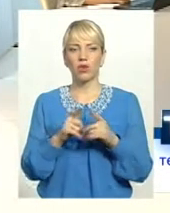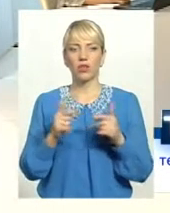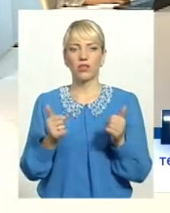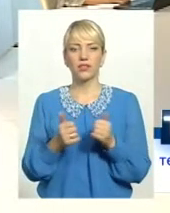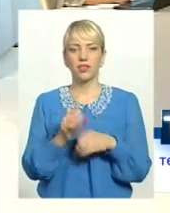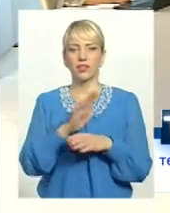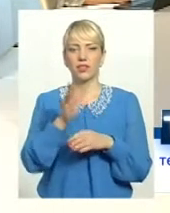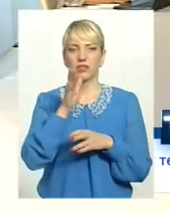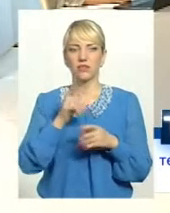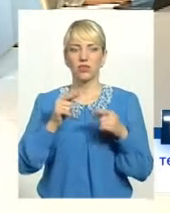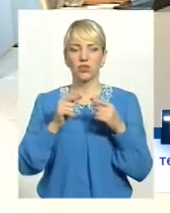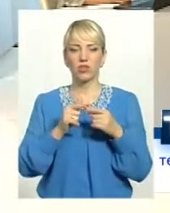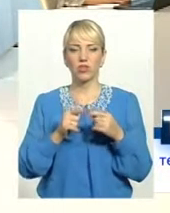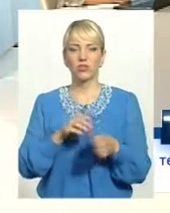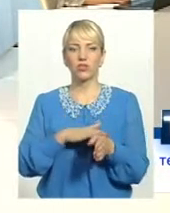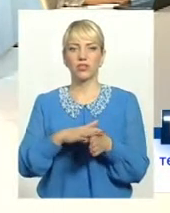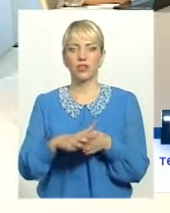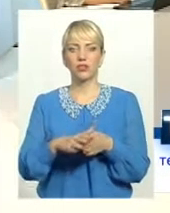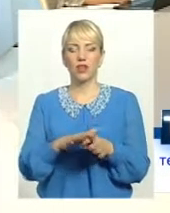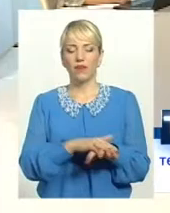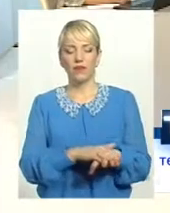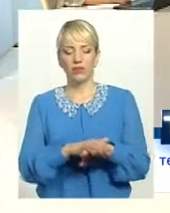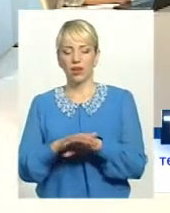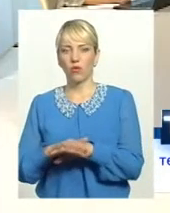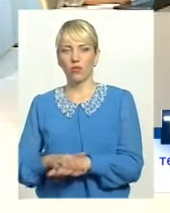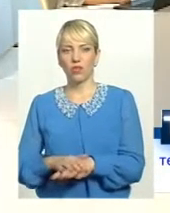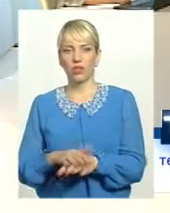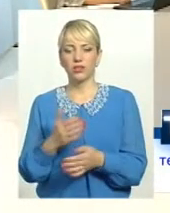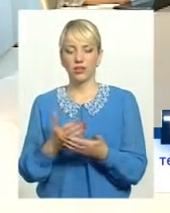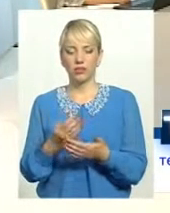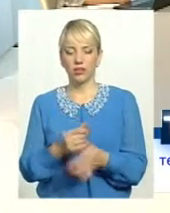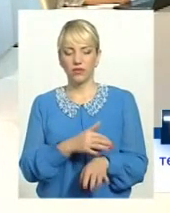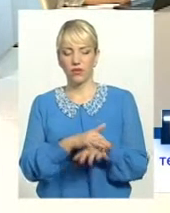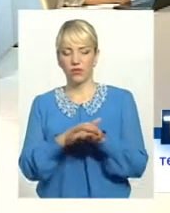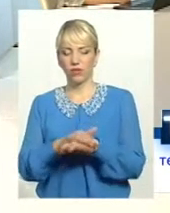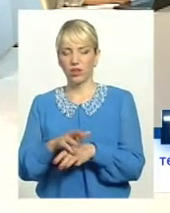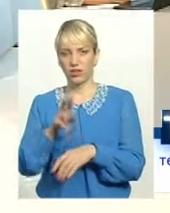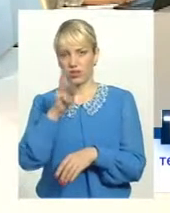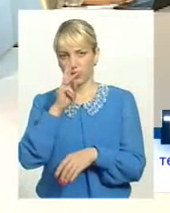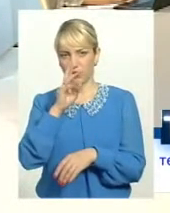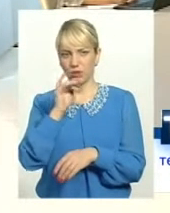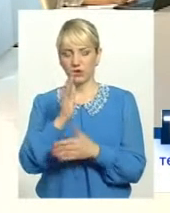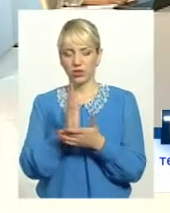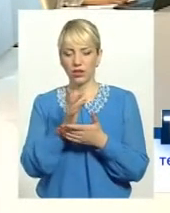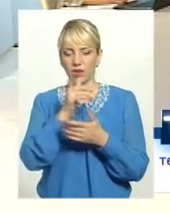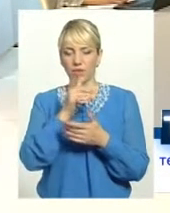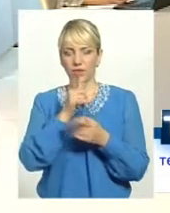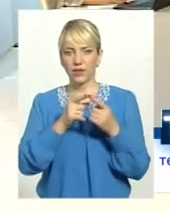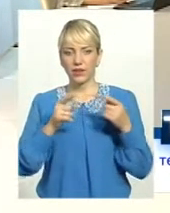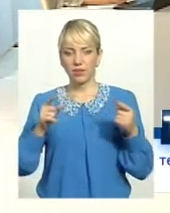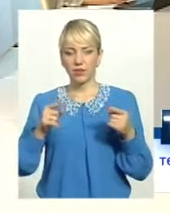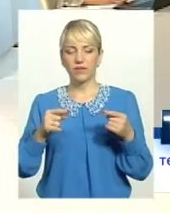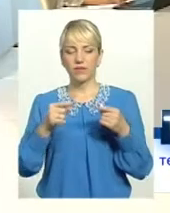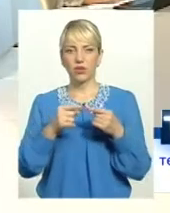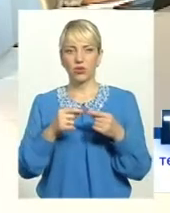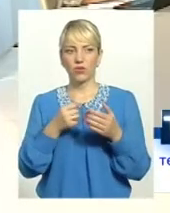своєчасно здійснює відрахування, тобто нарахували заробітну плату, і є терміні встановлені, зокрема,